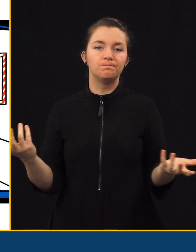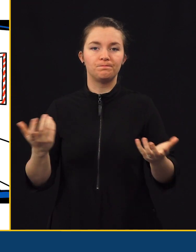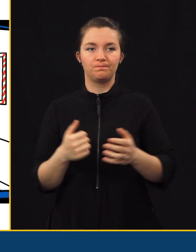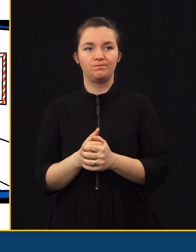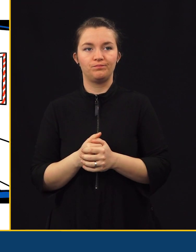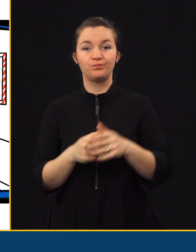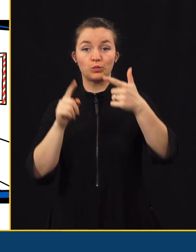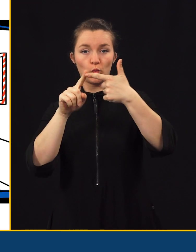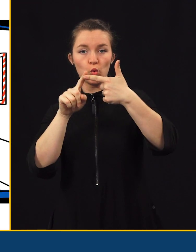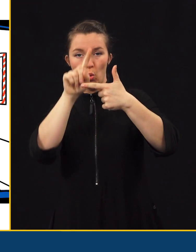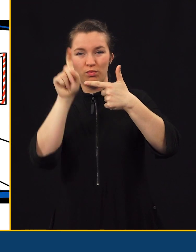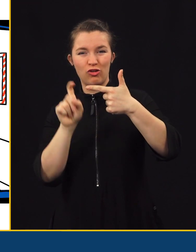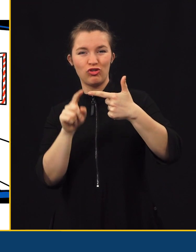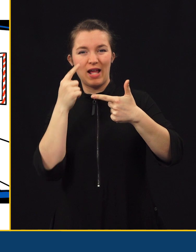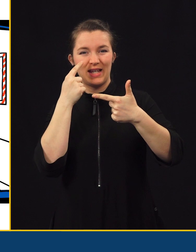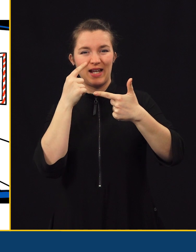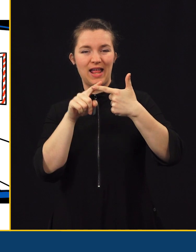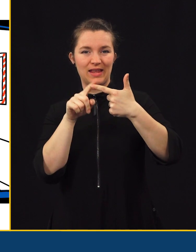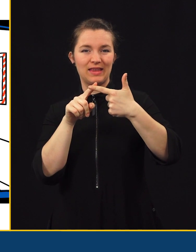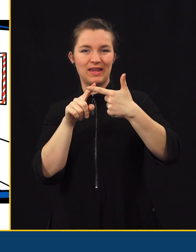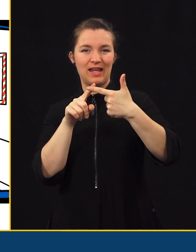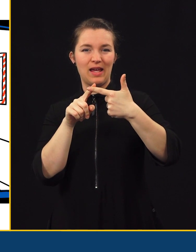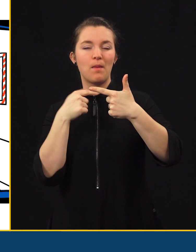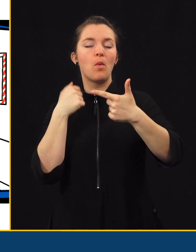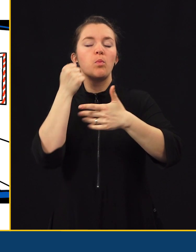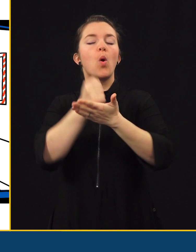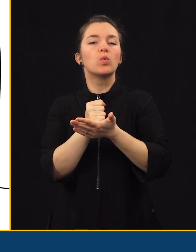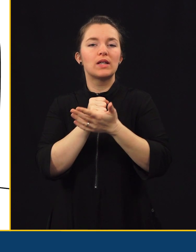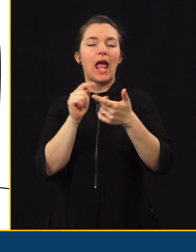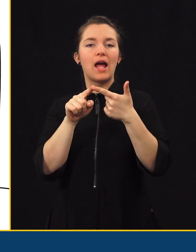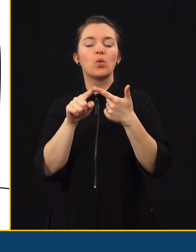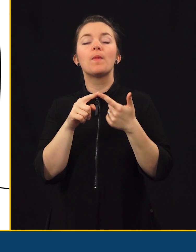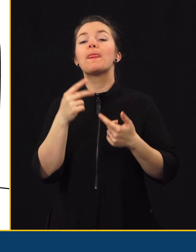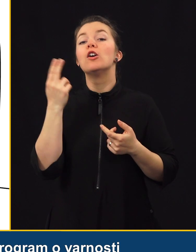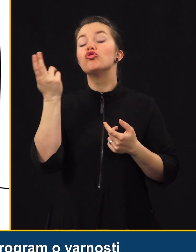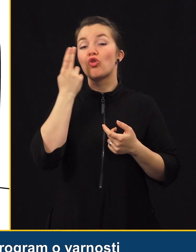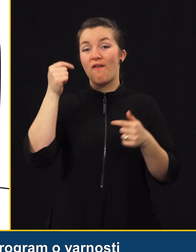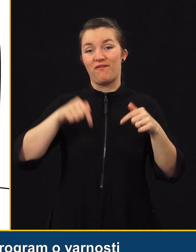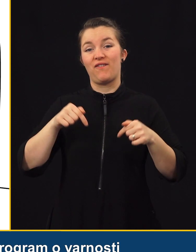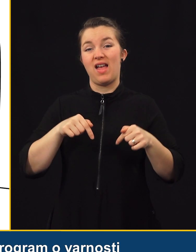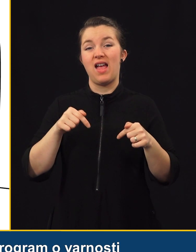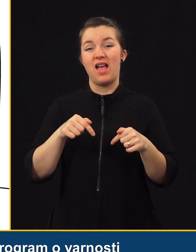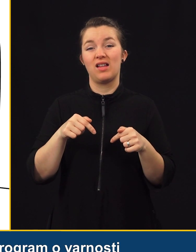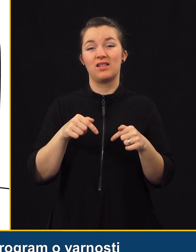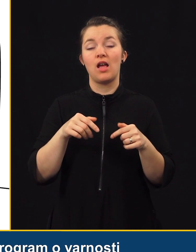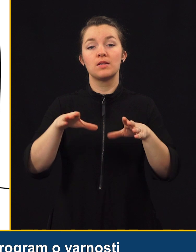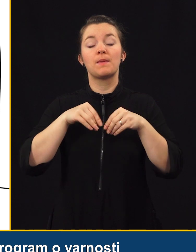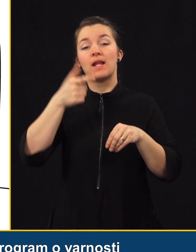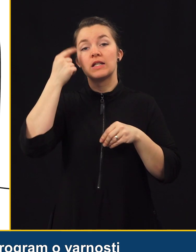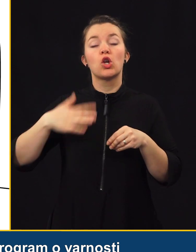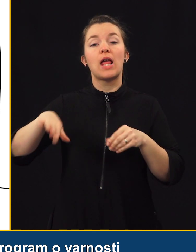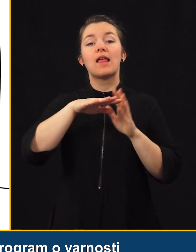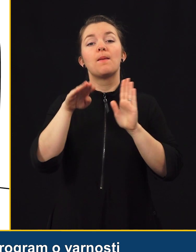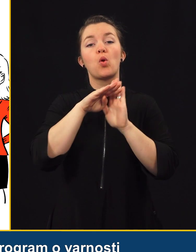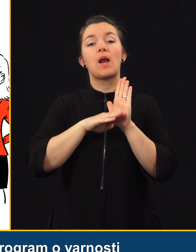vrjetno gospod popor. Kar se tiče prvega vprašanja, bi povdaril predvsem to. V Sloveniji je sprejeta